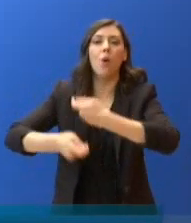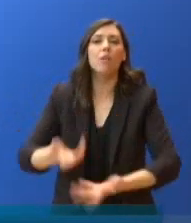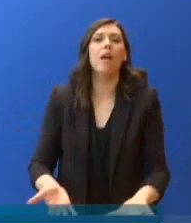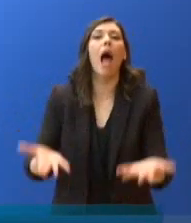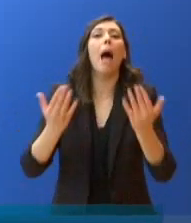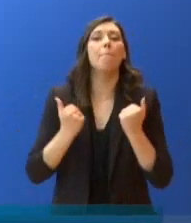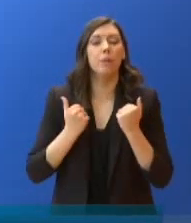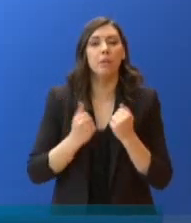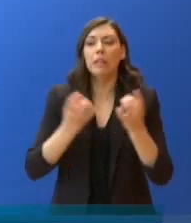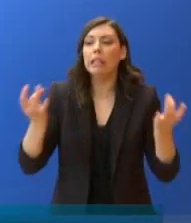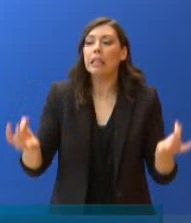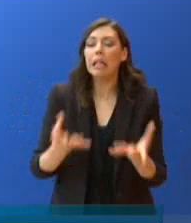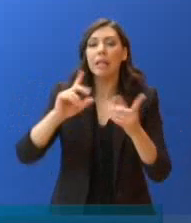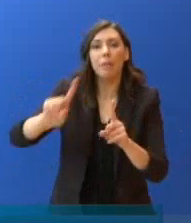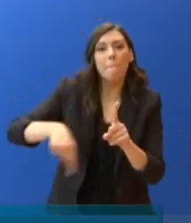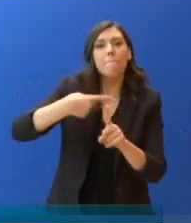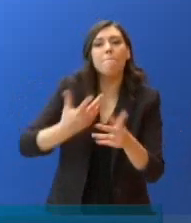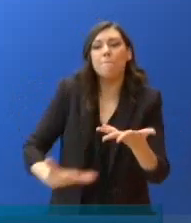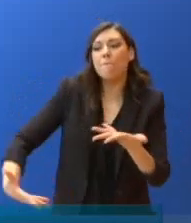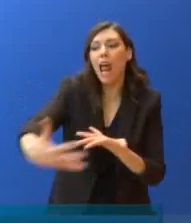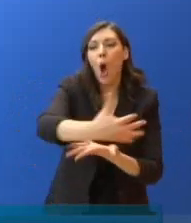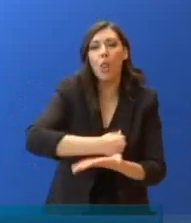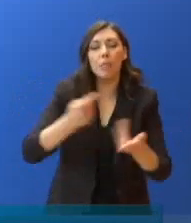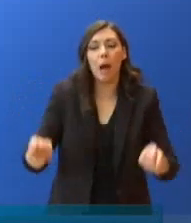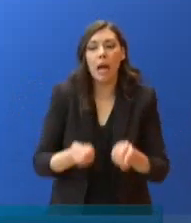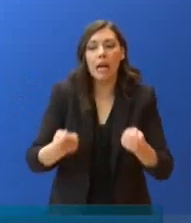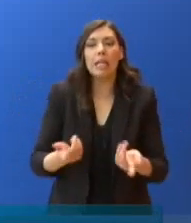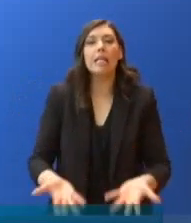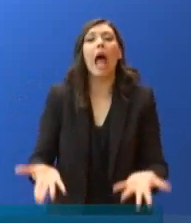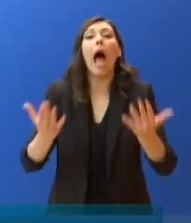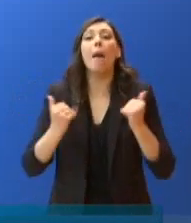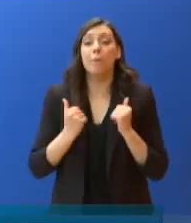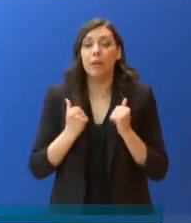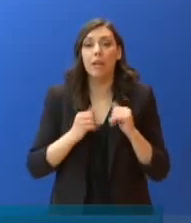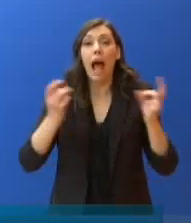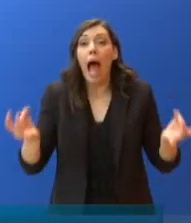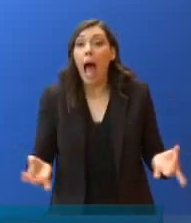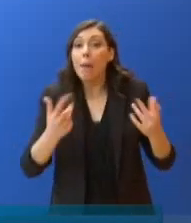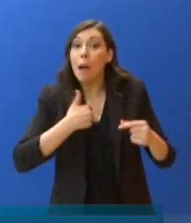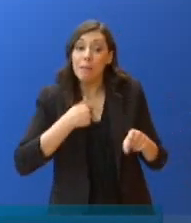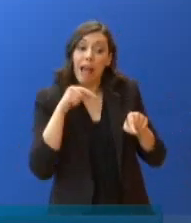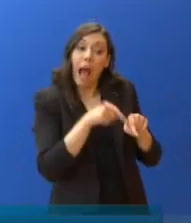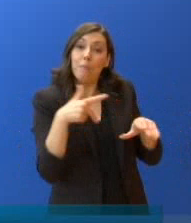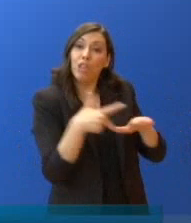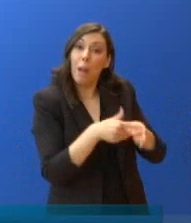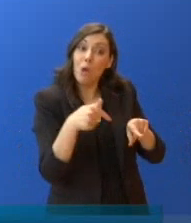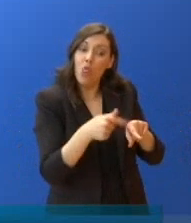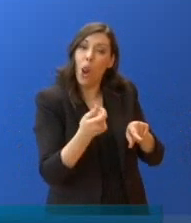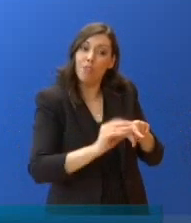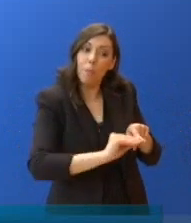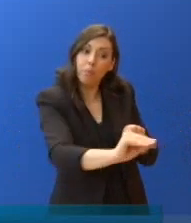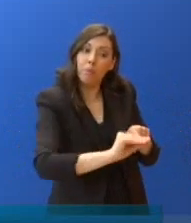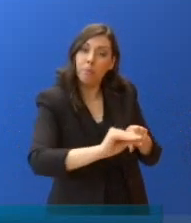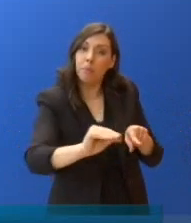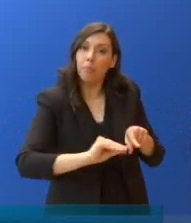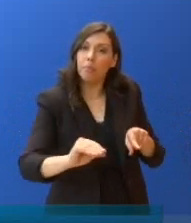στην απομίωση του υποτιθέμενου πρώτου ορόφου, τότε αυτός θα είχε χάσει τη σημασία του και δεν θα μπορούσε να